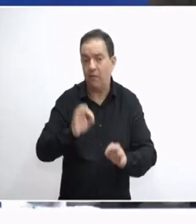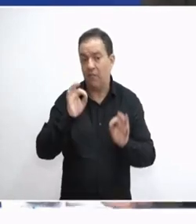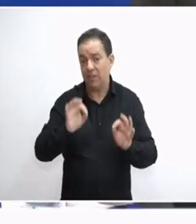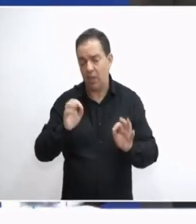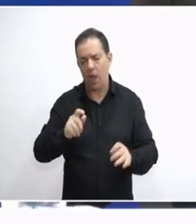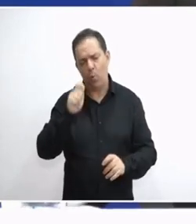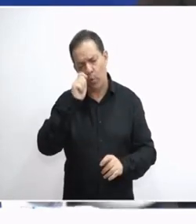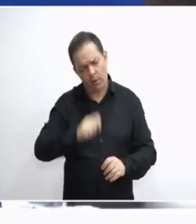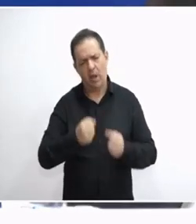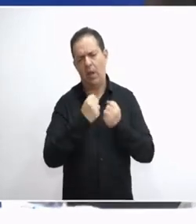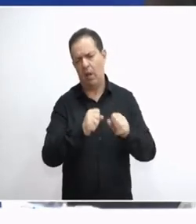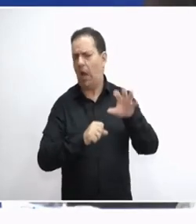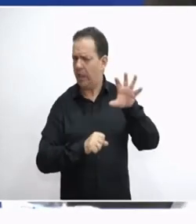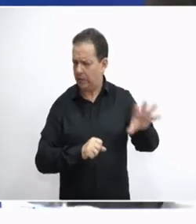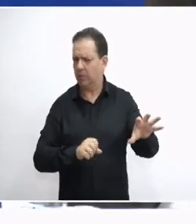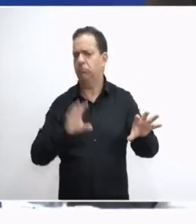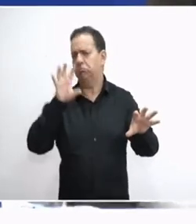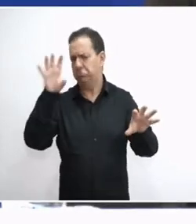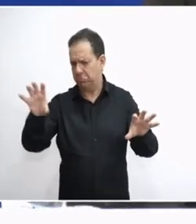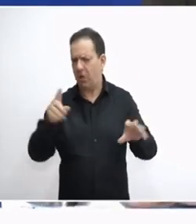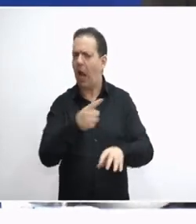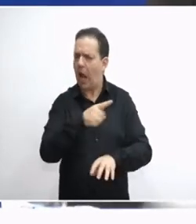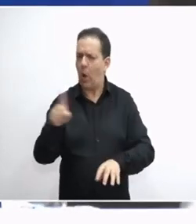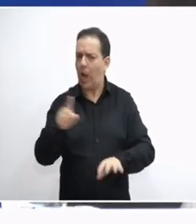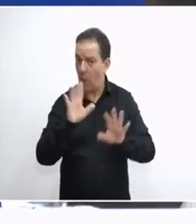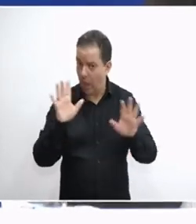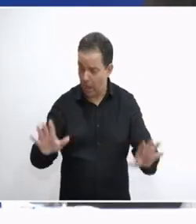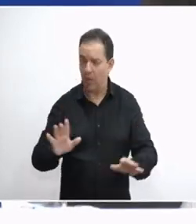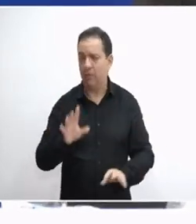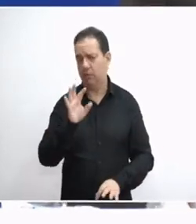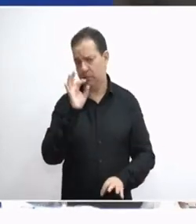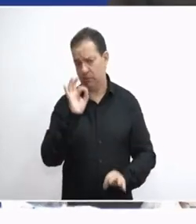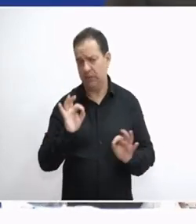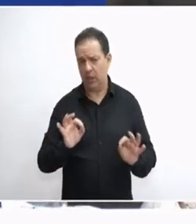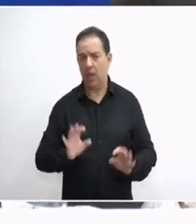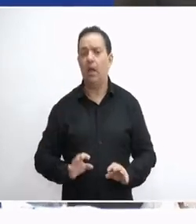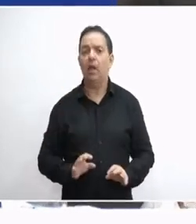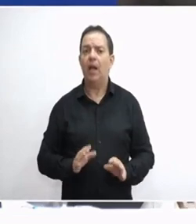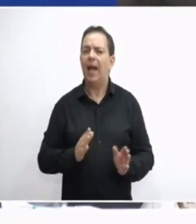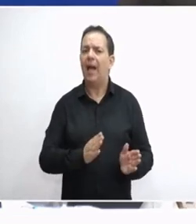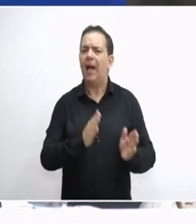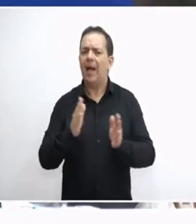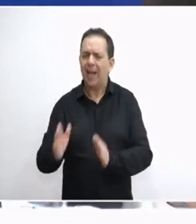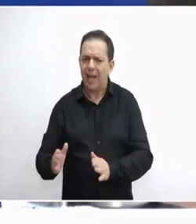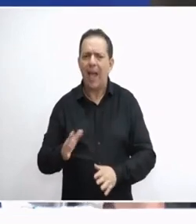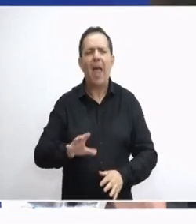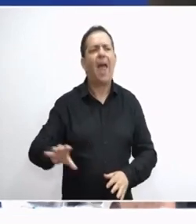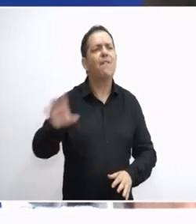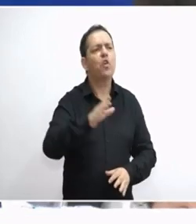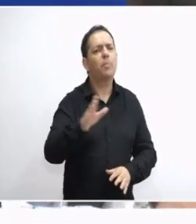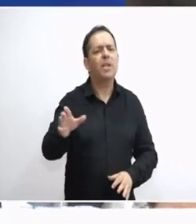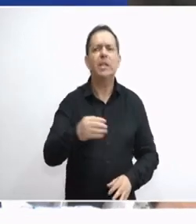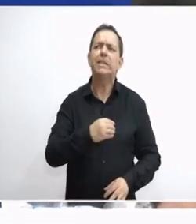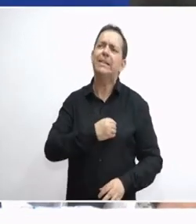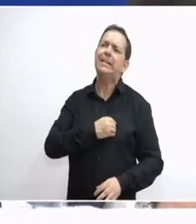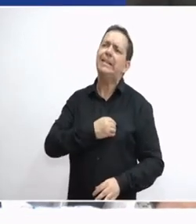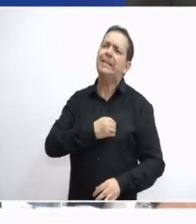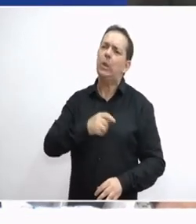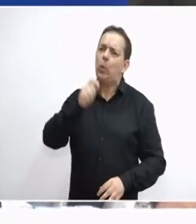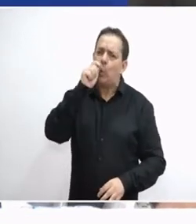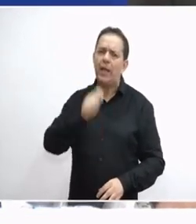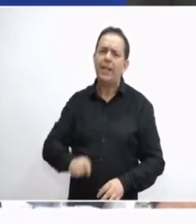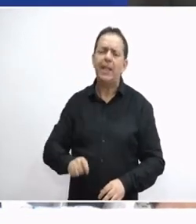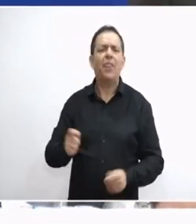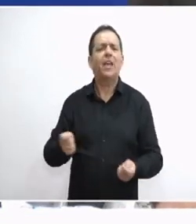να έχει την αυτονομία της. Δεν θα βάλω φρένο εκεί. Βεβαίως και πρέπει να έχει. Απ' την άλλη, αν λυπήθηκε σε Ευρώπη μου την Ουκρανία, γιατί δεν